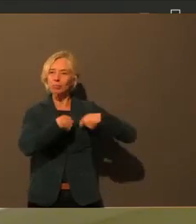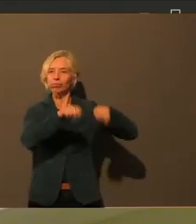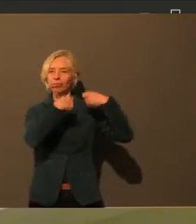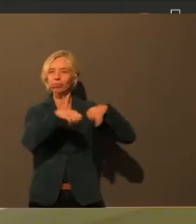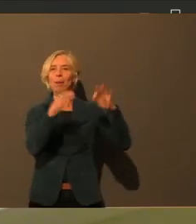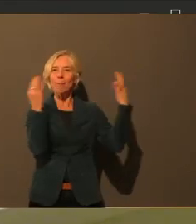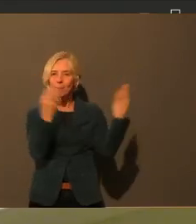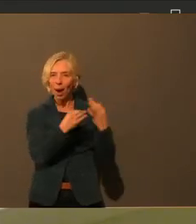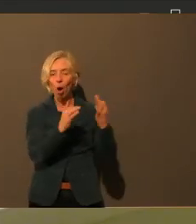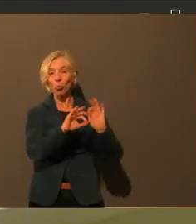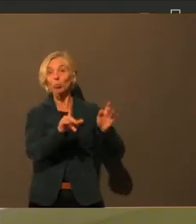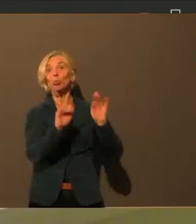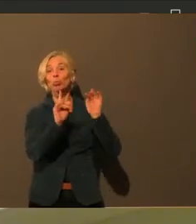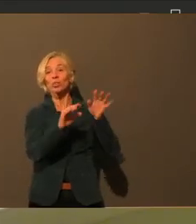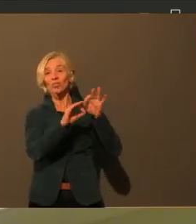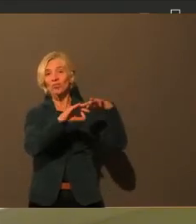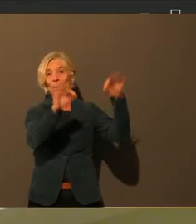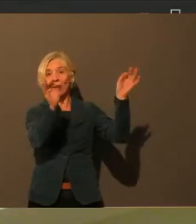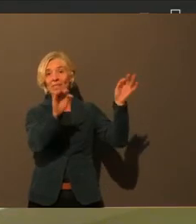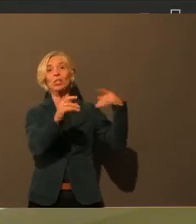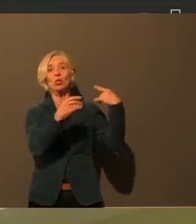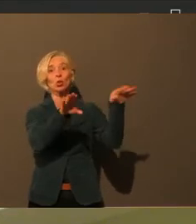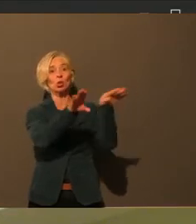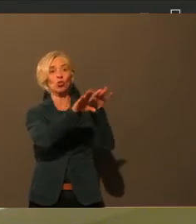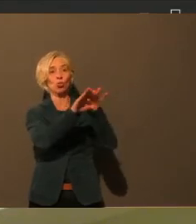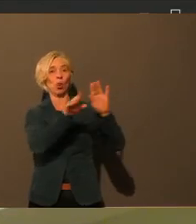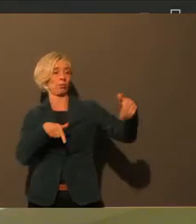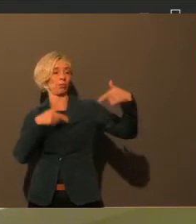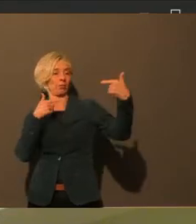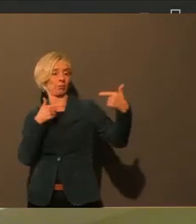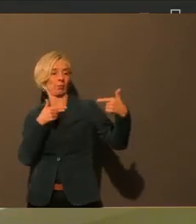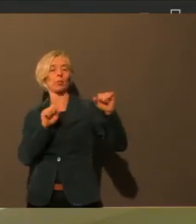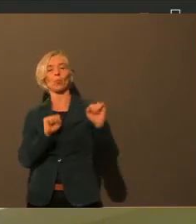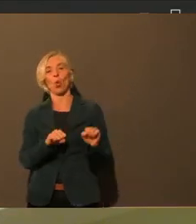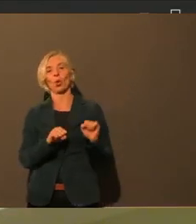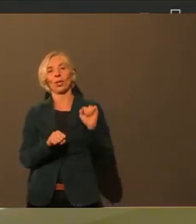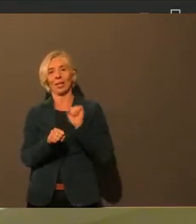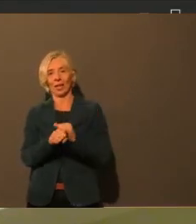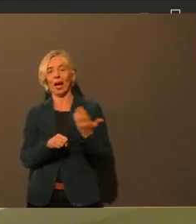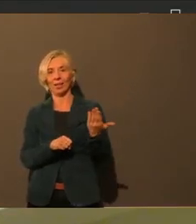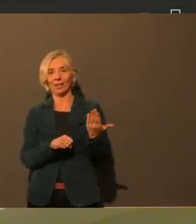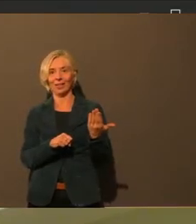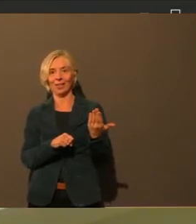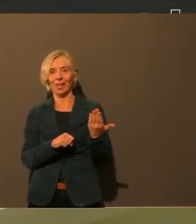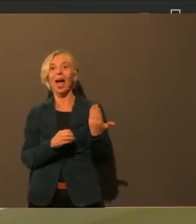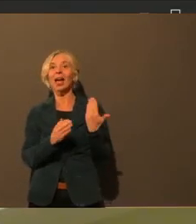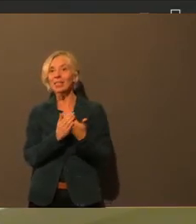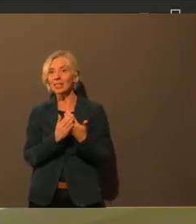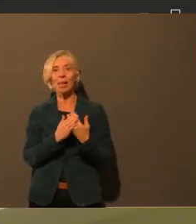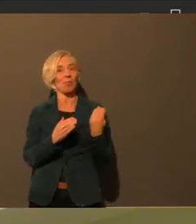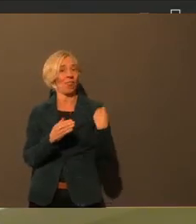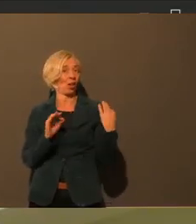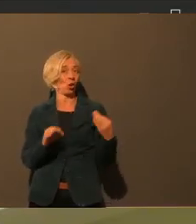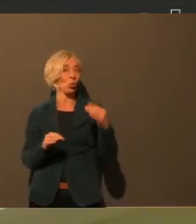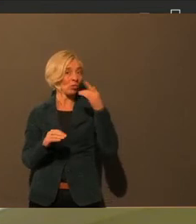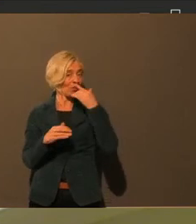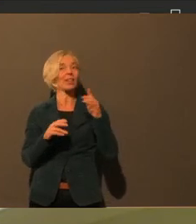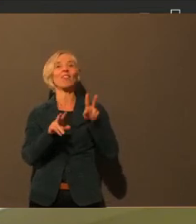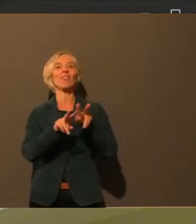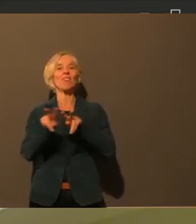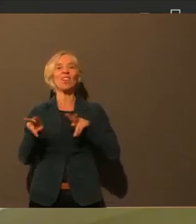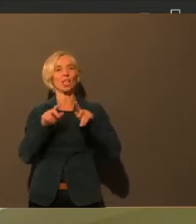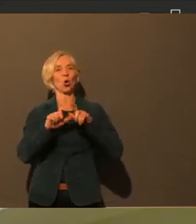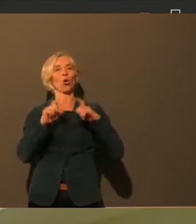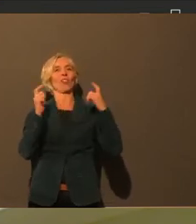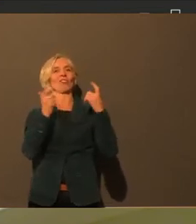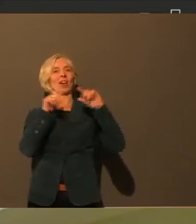zu sein und möglichst vielen Schülerinnen und Schülern auch die Teilnahme zumindest über Videokonferenzen dann in